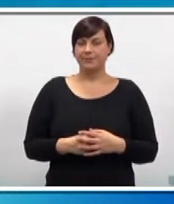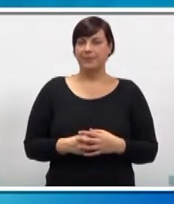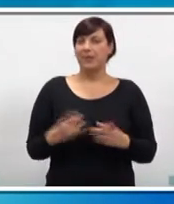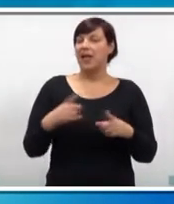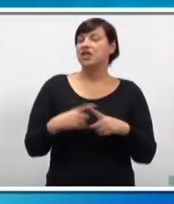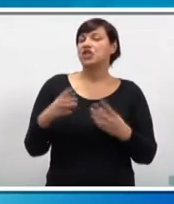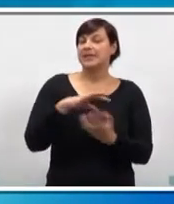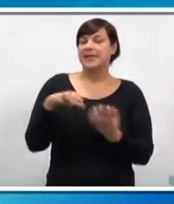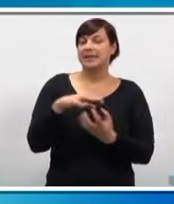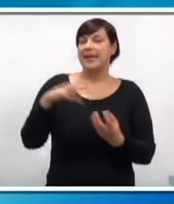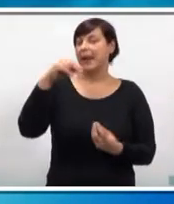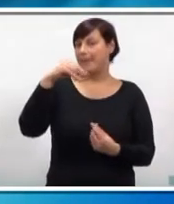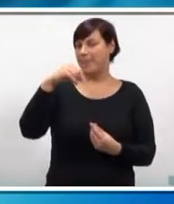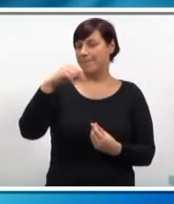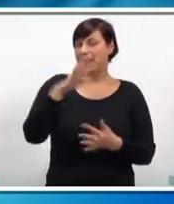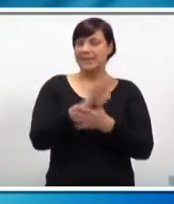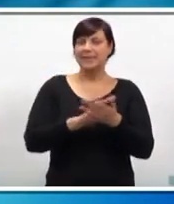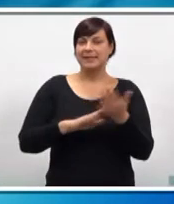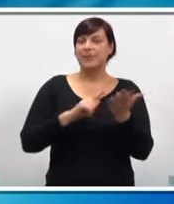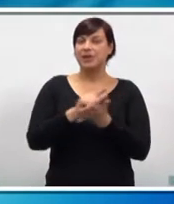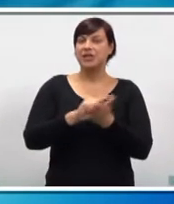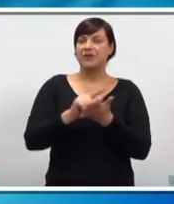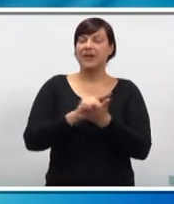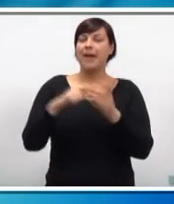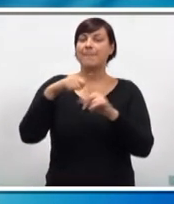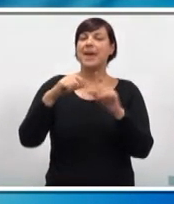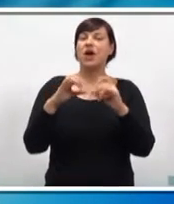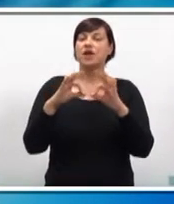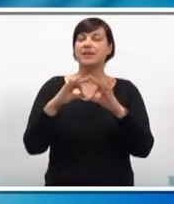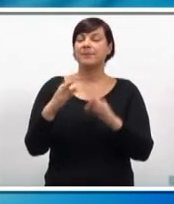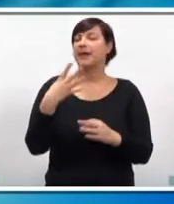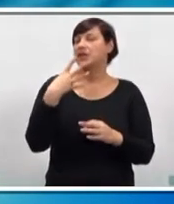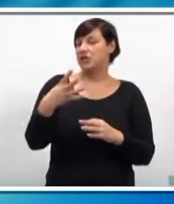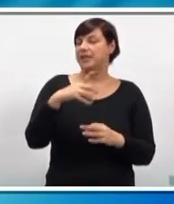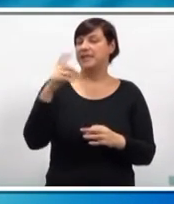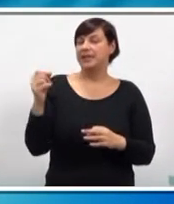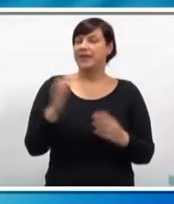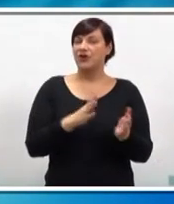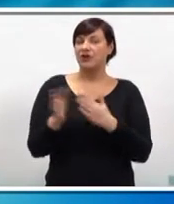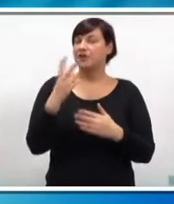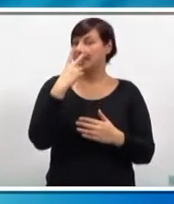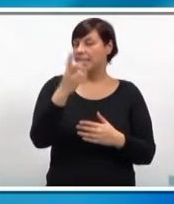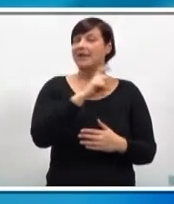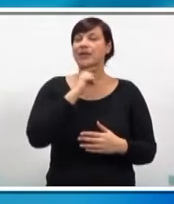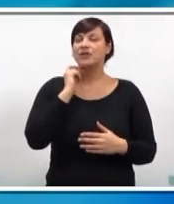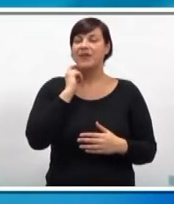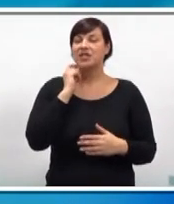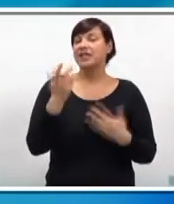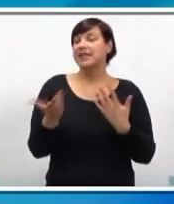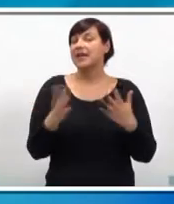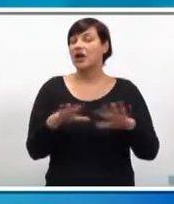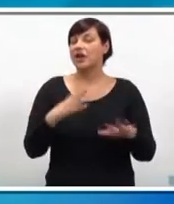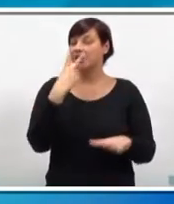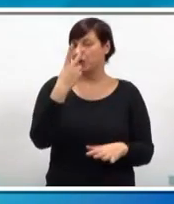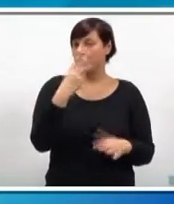Čistom srijedom ili pepelnicom započinje vrijeme korizme. Kako na 40-dnevno odricanje gledaju svečenici, kako su